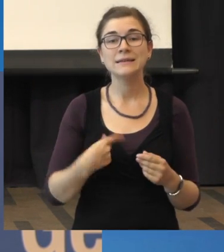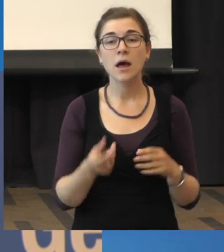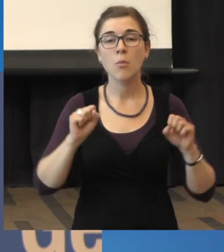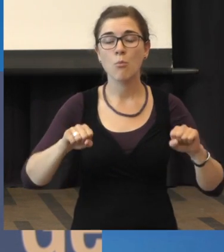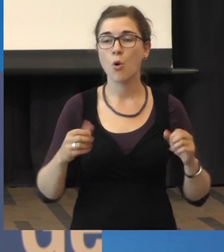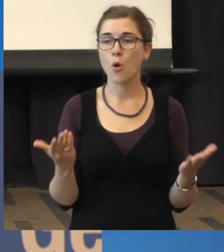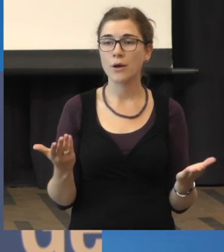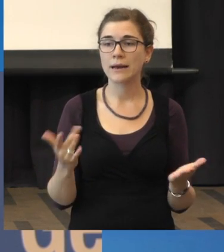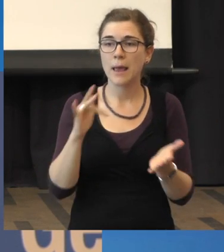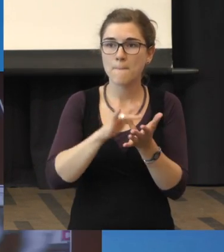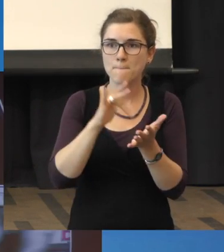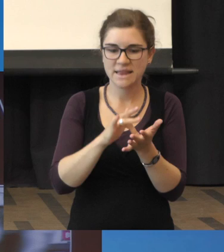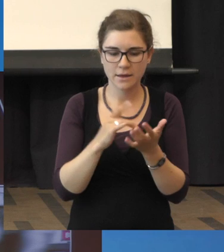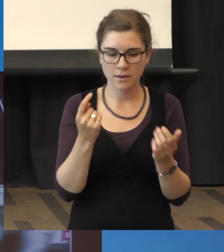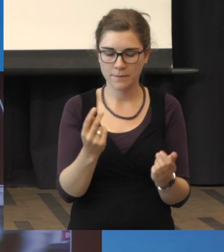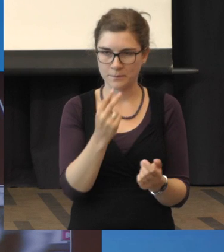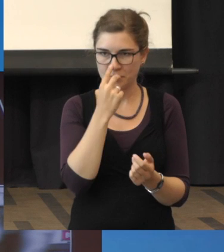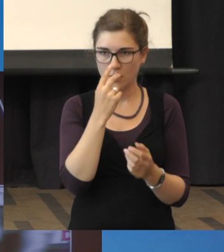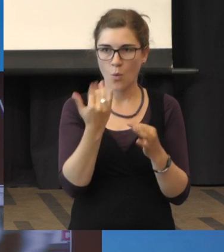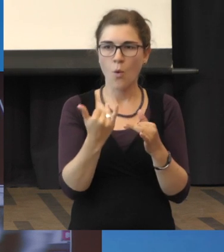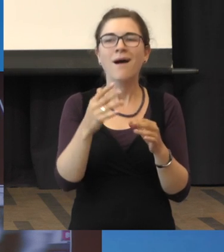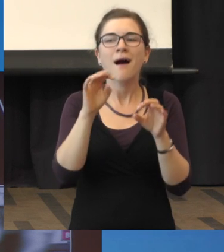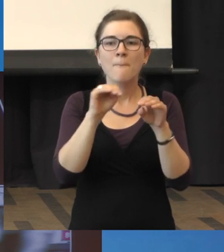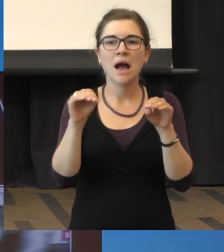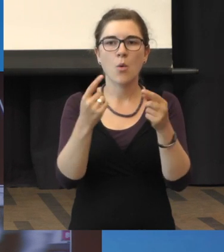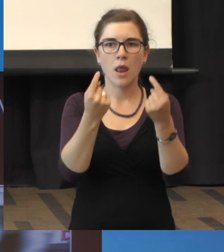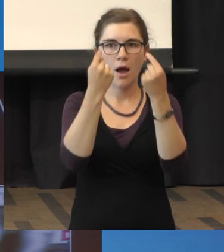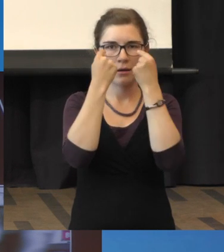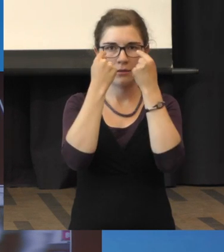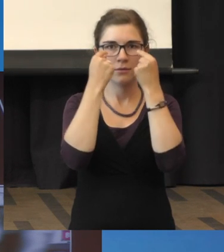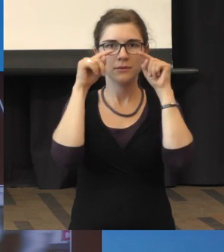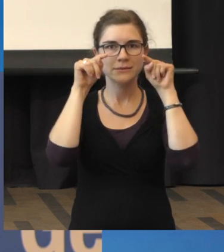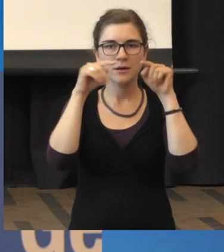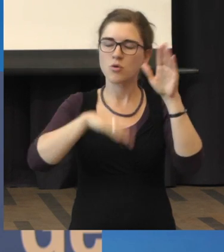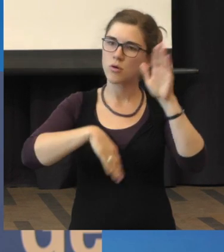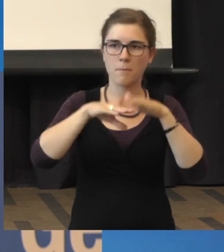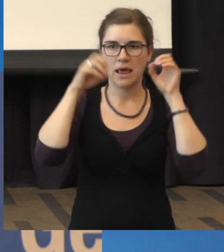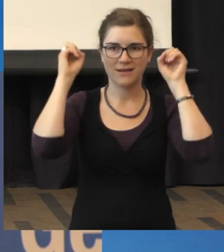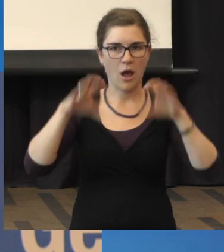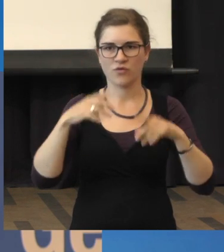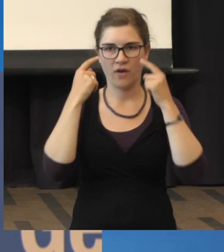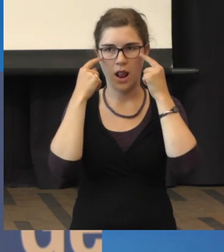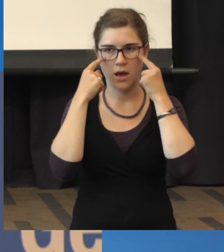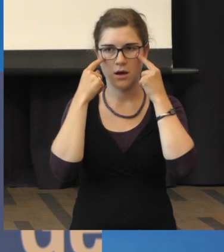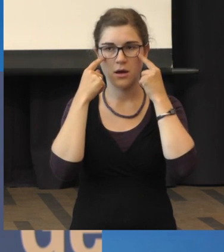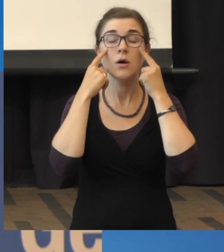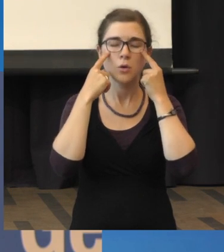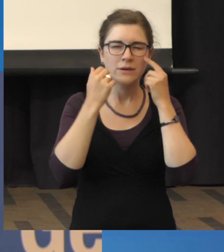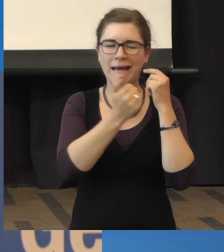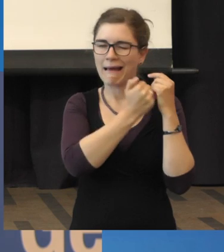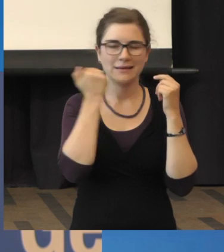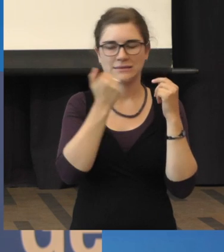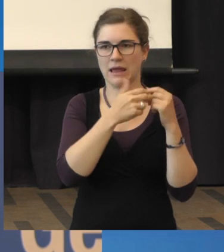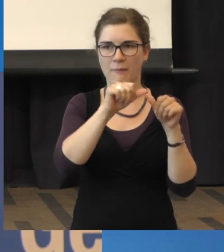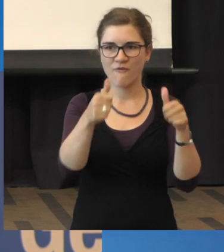dass Ihnen die Mitte, da wo die Makula ist, dass Ihnen die funktionell komplett ausfällt. Und in der Extremform,